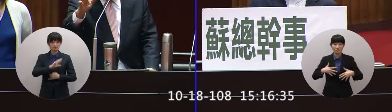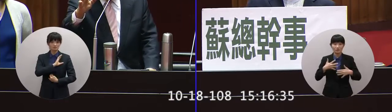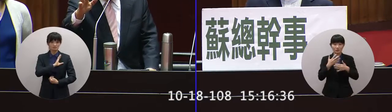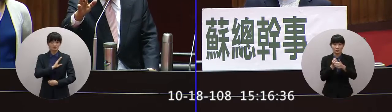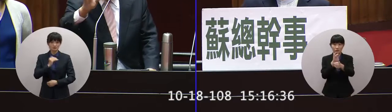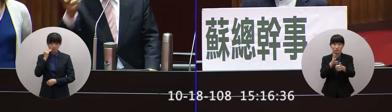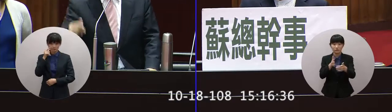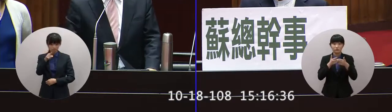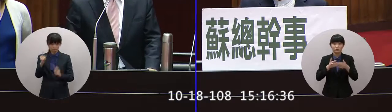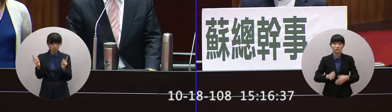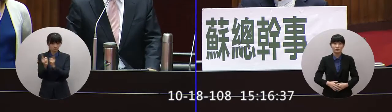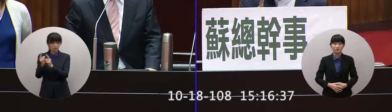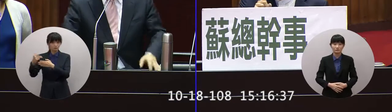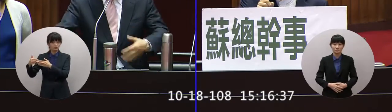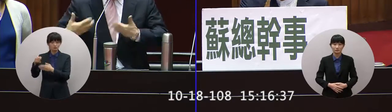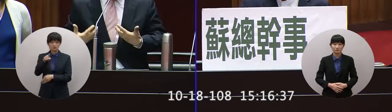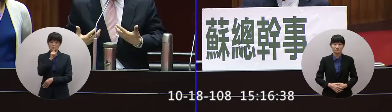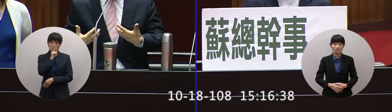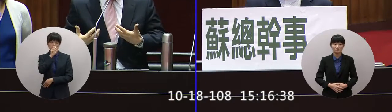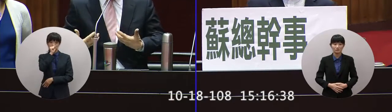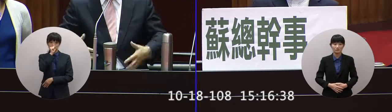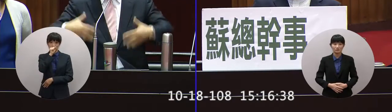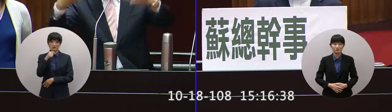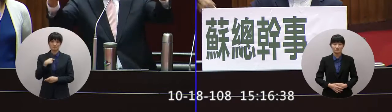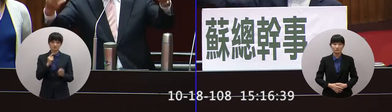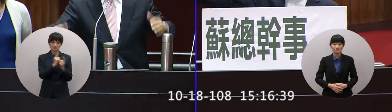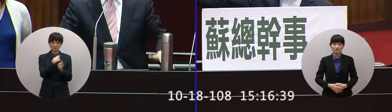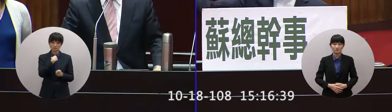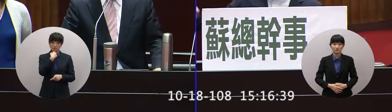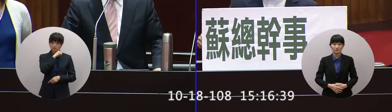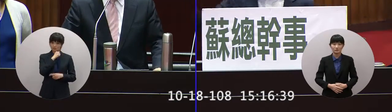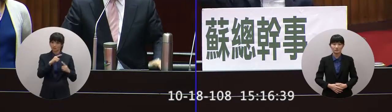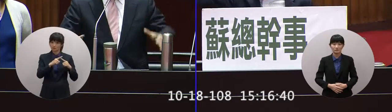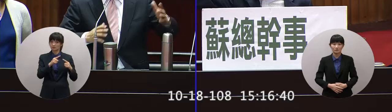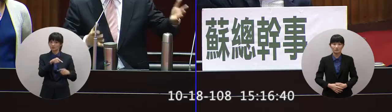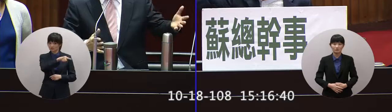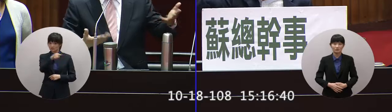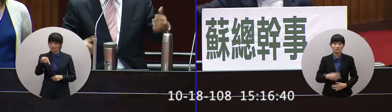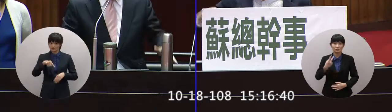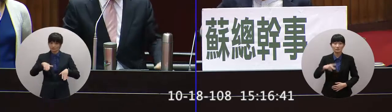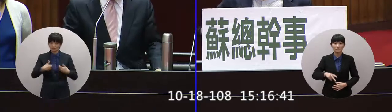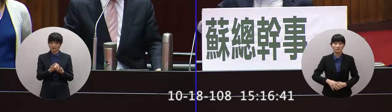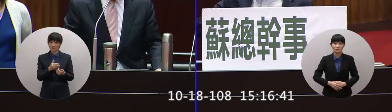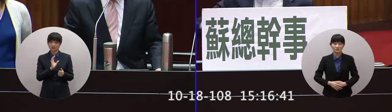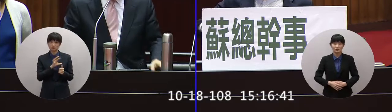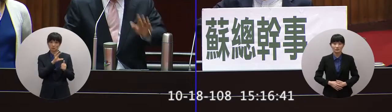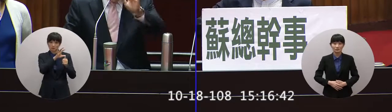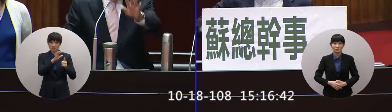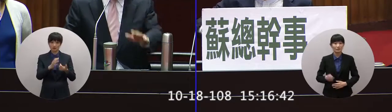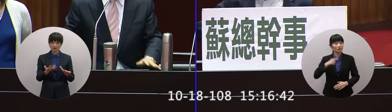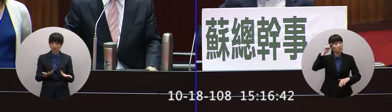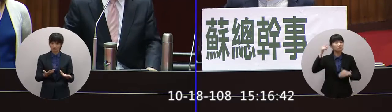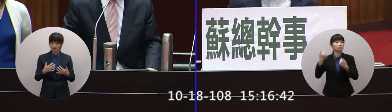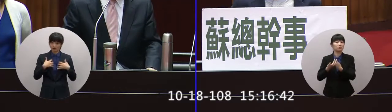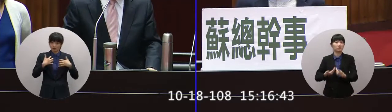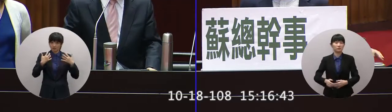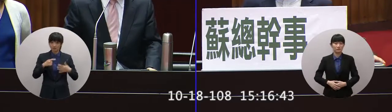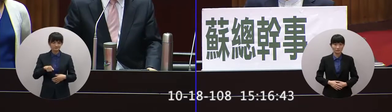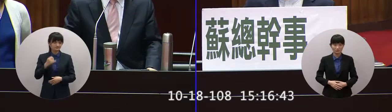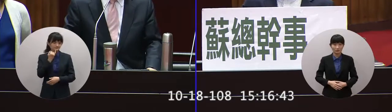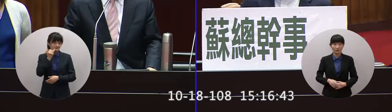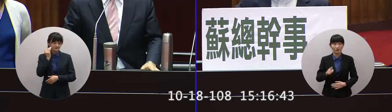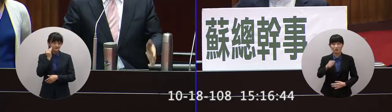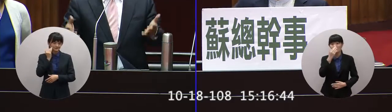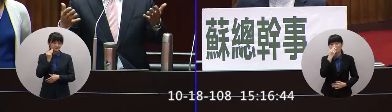如果對中國你一句話都不講對自己的人中國我敢講啊講了一堆情緒的話很可惜啊